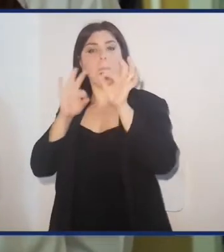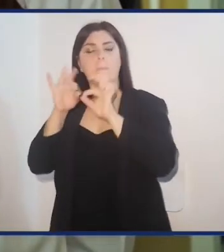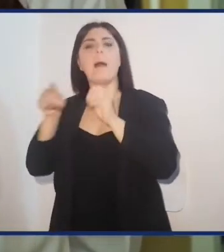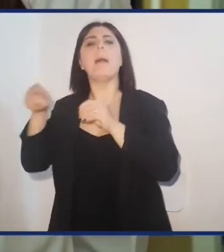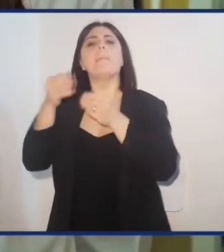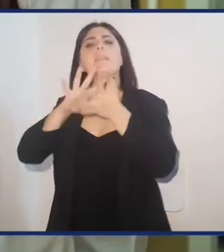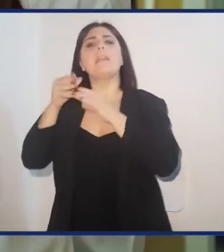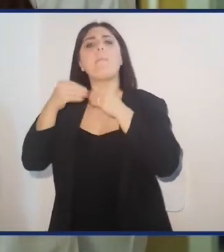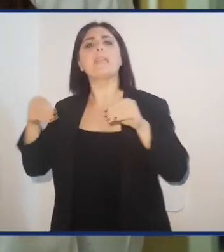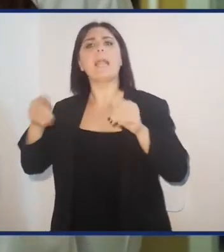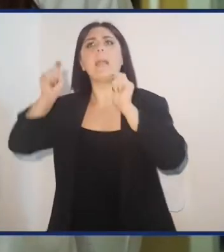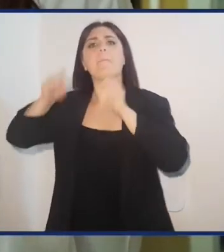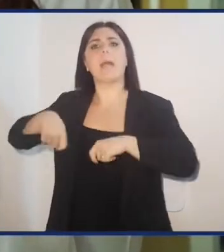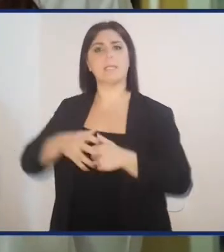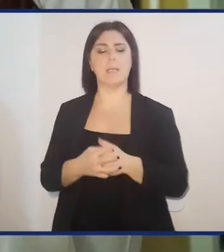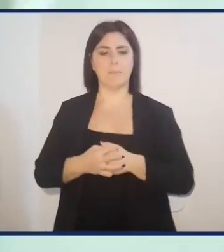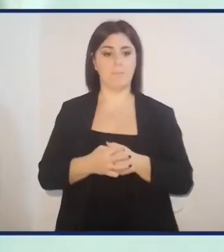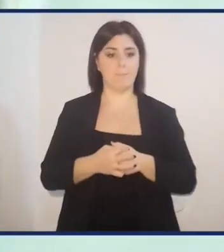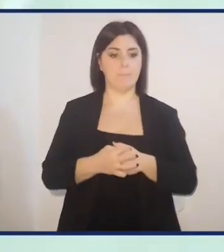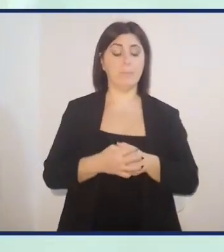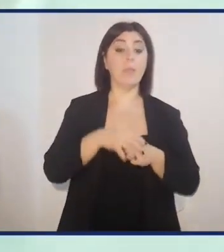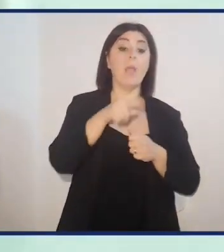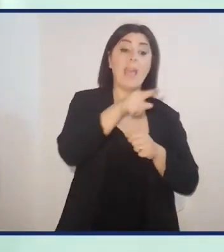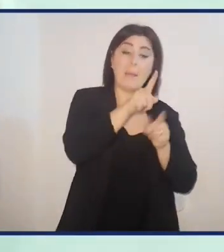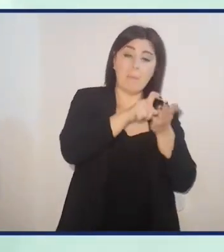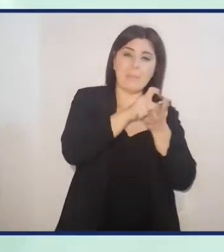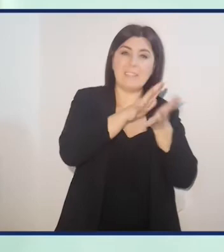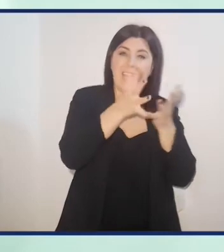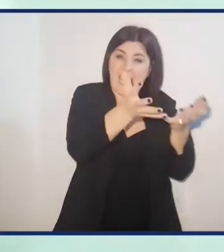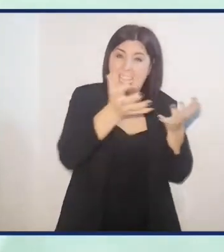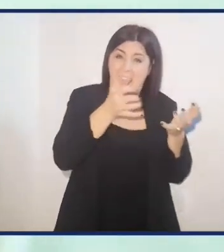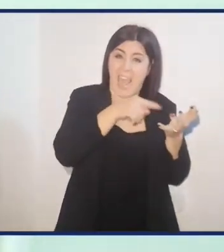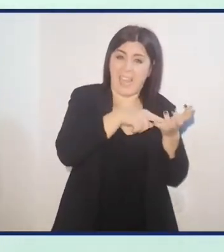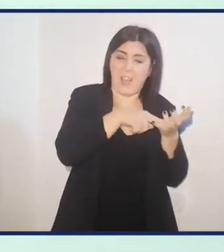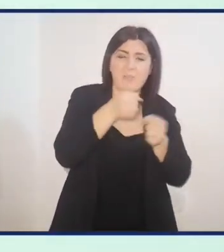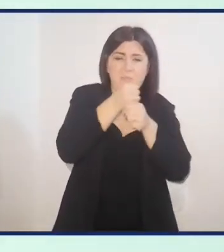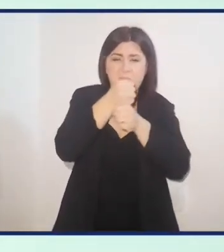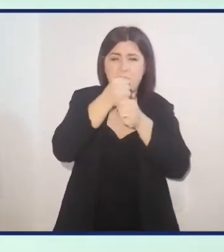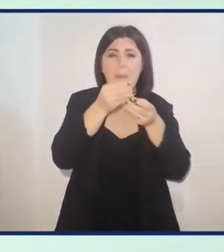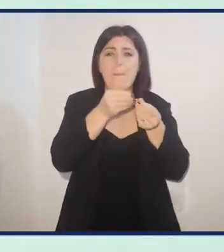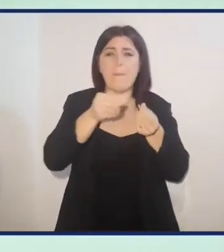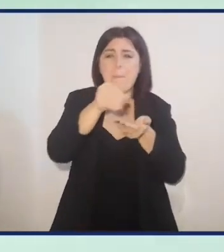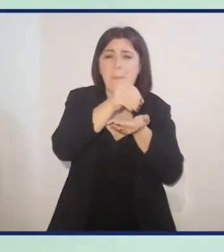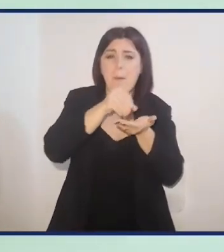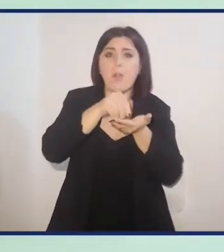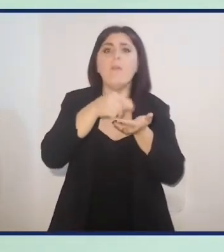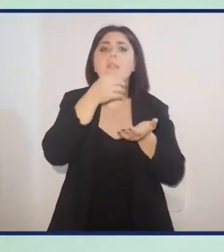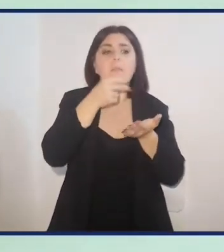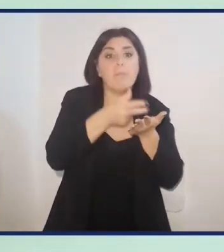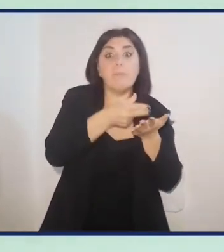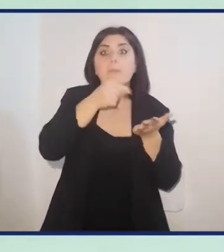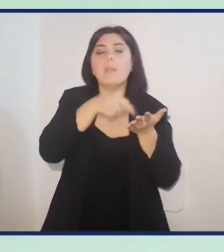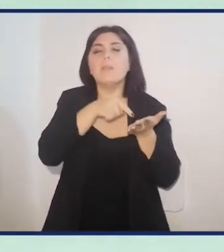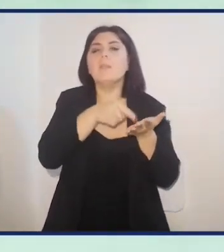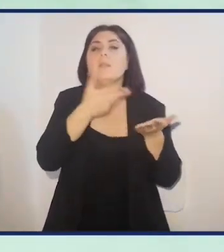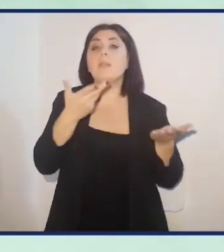nostro materiale di partenza. L'insetto viene seccato, dopodiché viene polverizzato ed è pronto per l